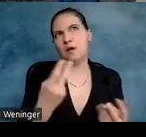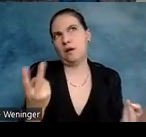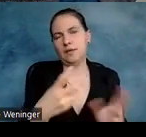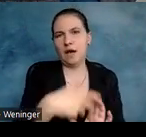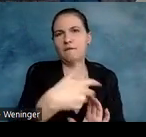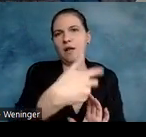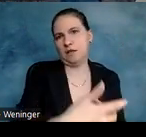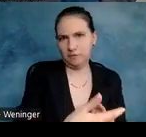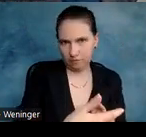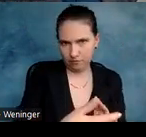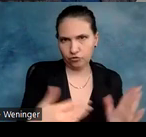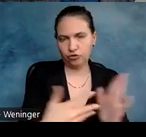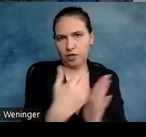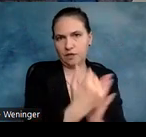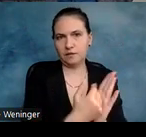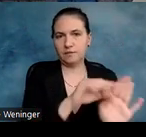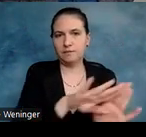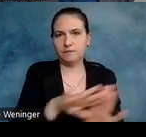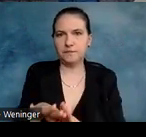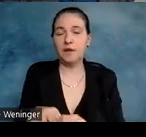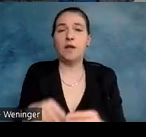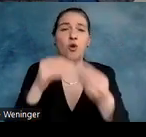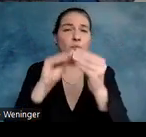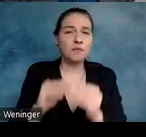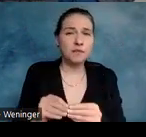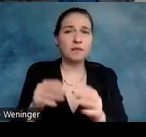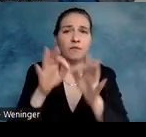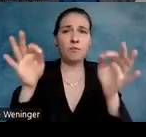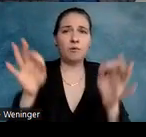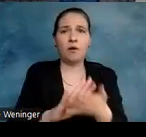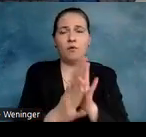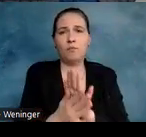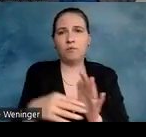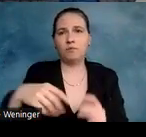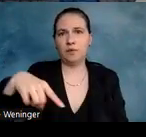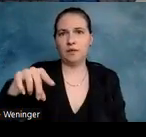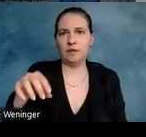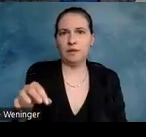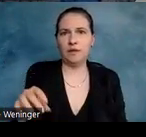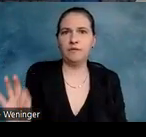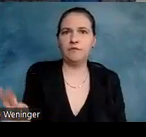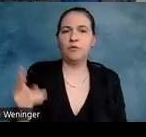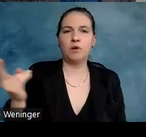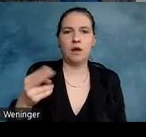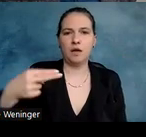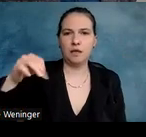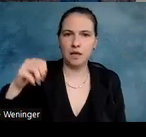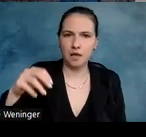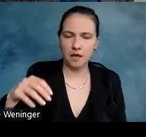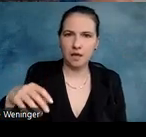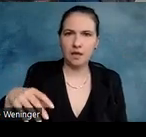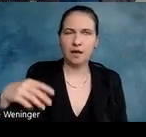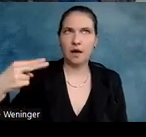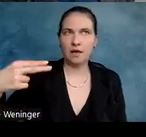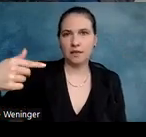für Excel. Bei komplizierteren Formularen muss man dann schon zu PDF oder HTML gehen. Die